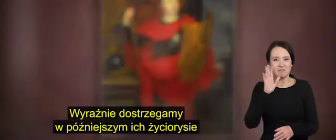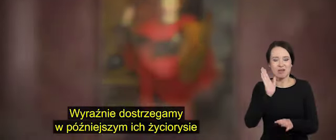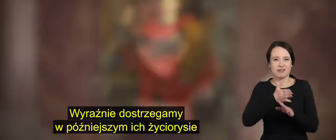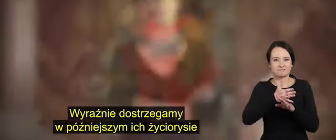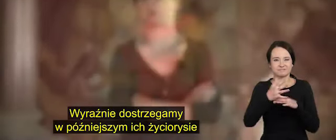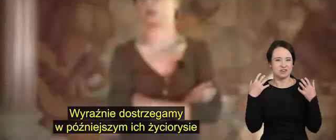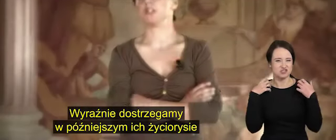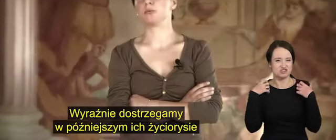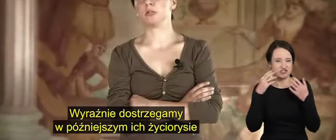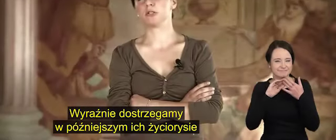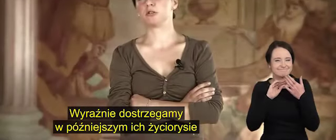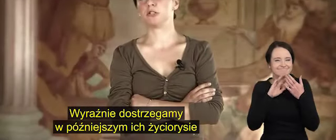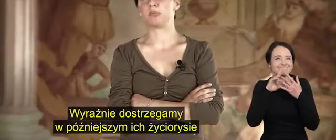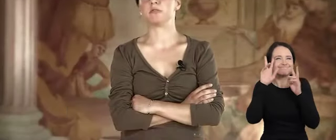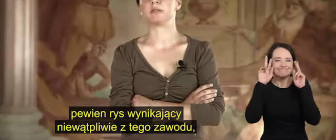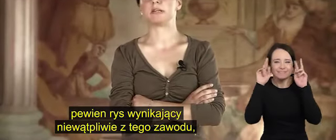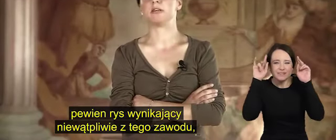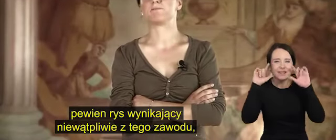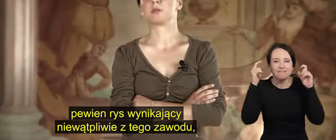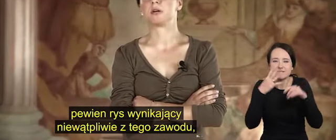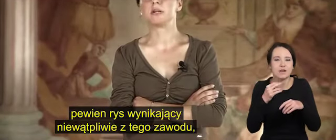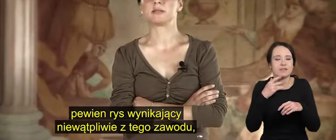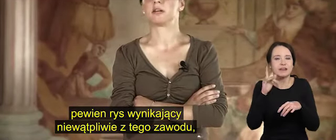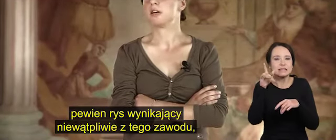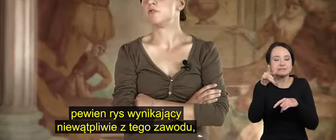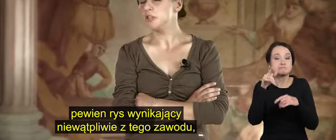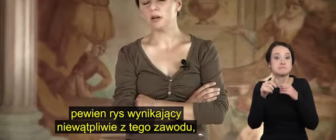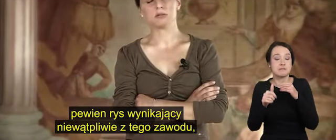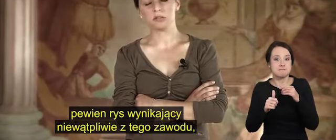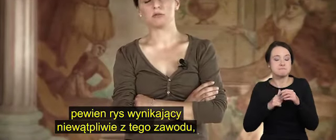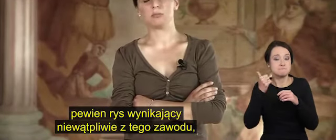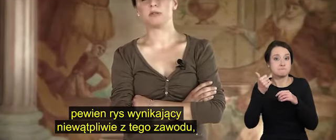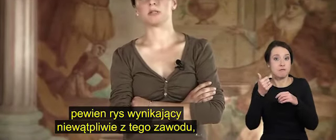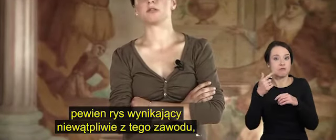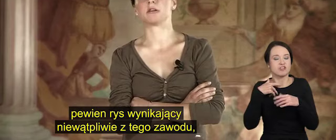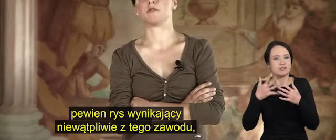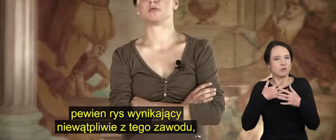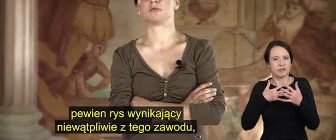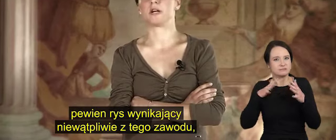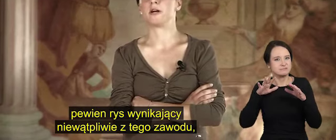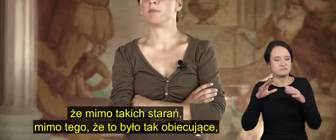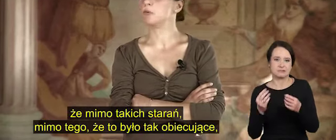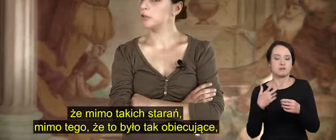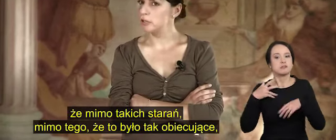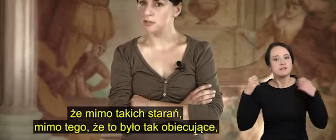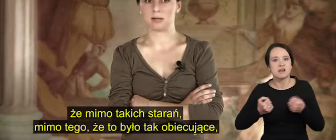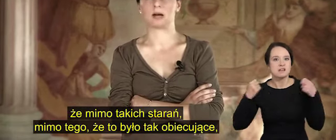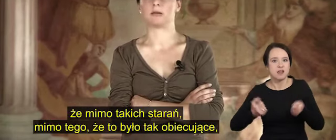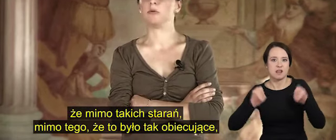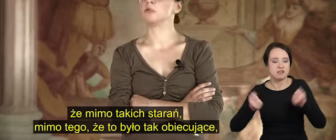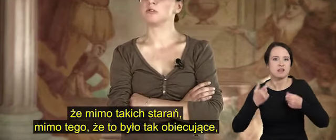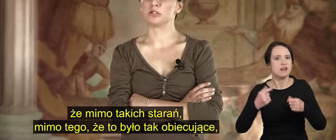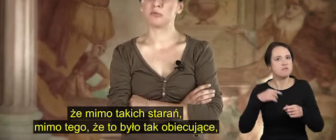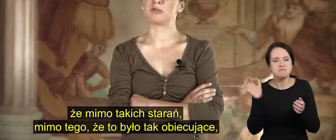wyraźnie dostrzegamy w późniejszym ich życiorysie pewien taki rys wynikający niewątpliwie z tego zawodu, że mimo takich